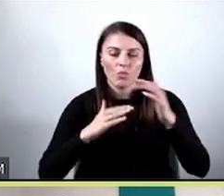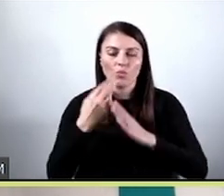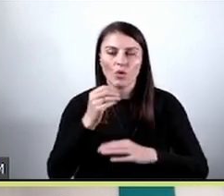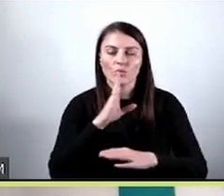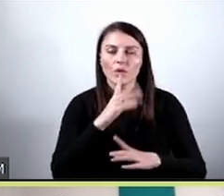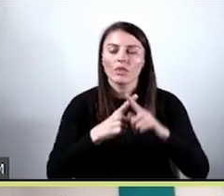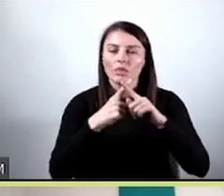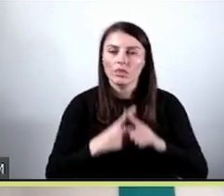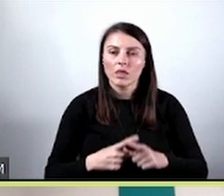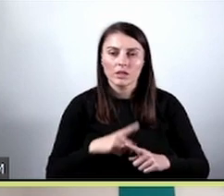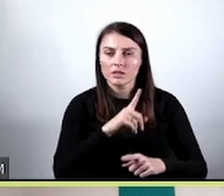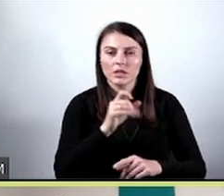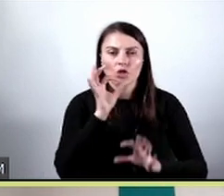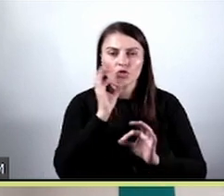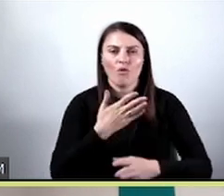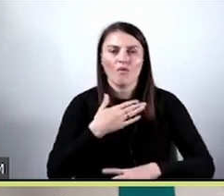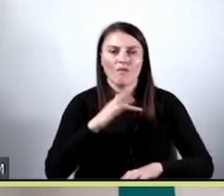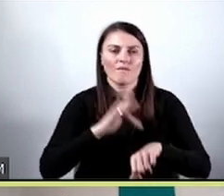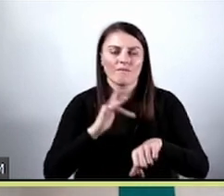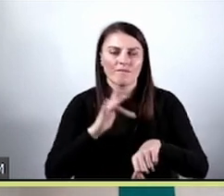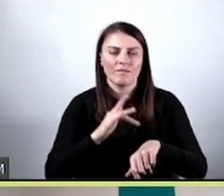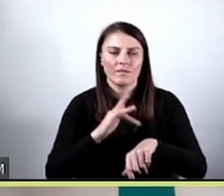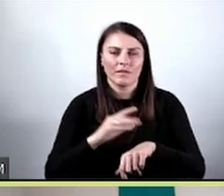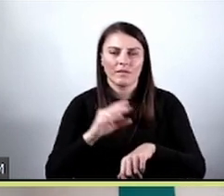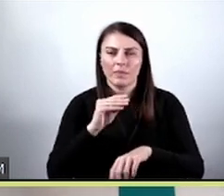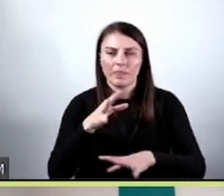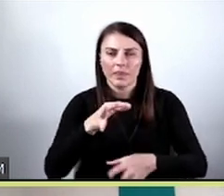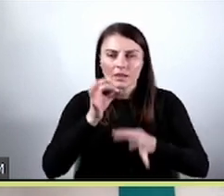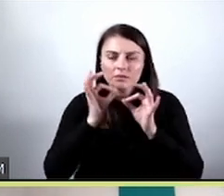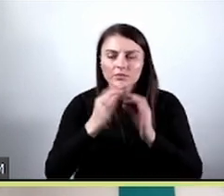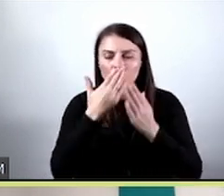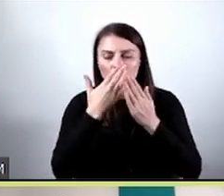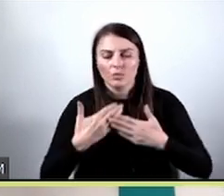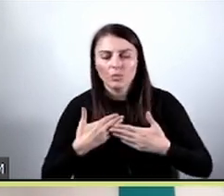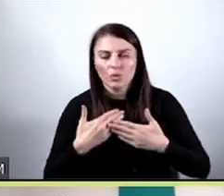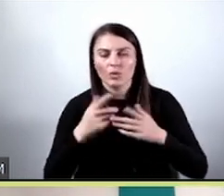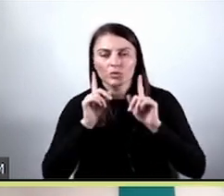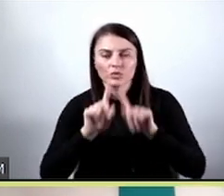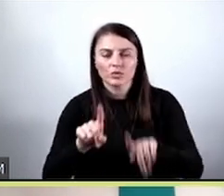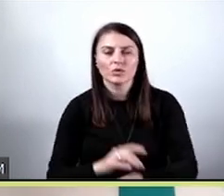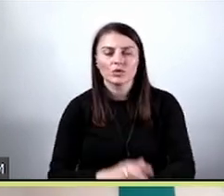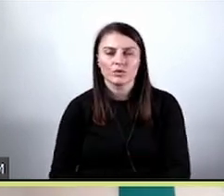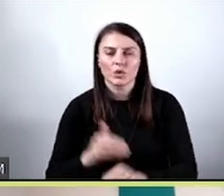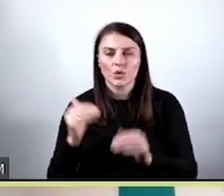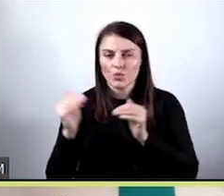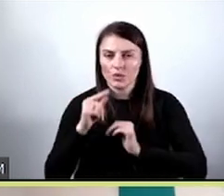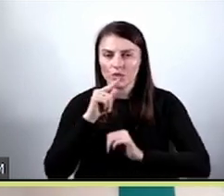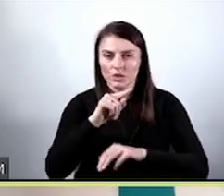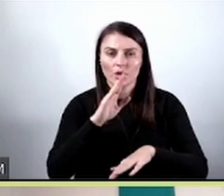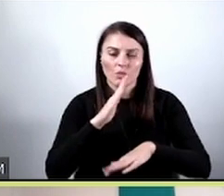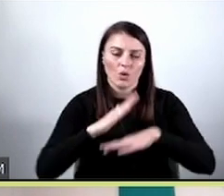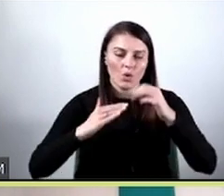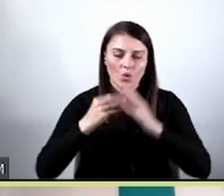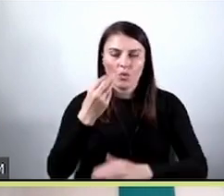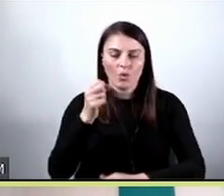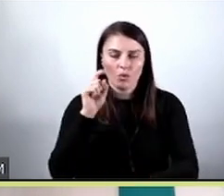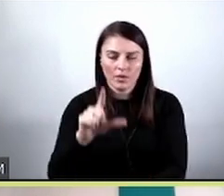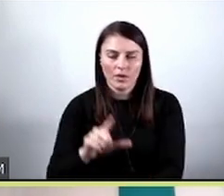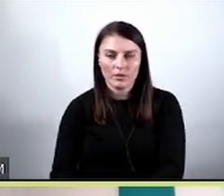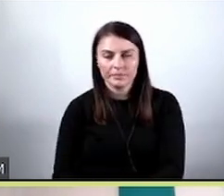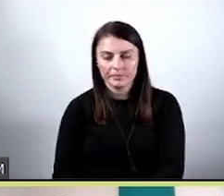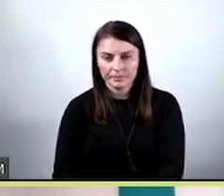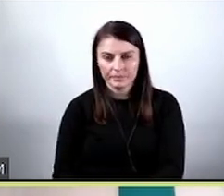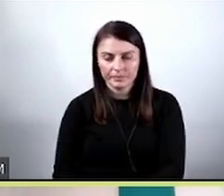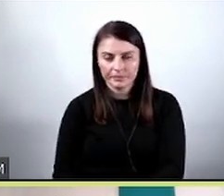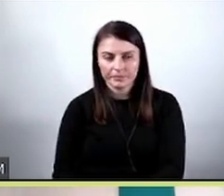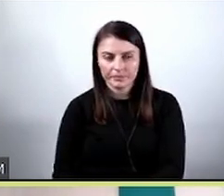zbiórze testowym dawał zbyt dobre wyniki i niezwierciedlające w rzeczywistości możliwości tego modelu. I